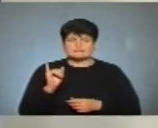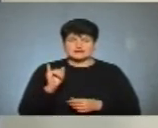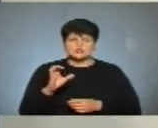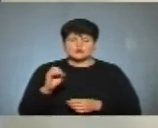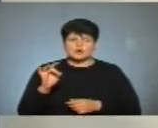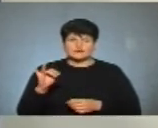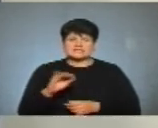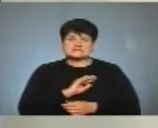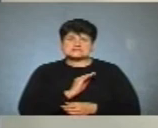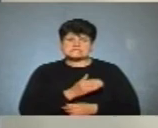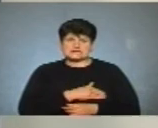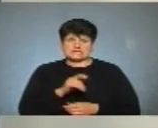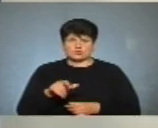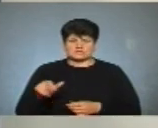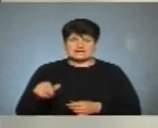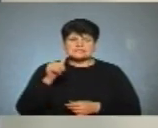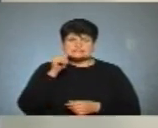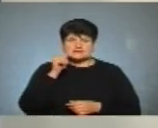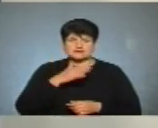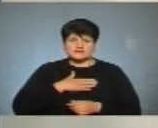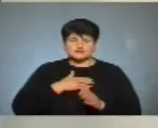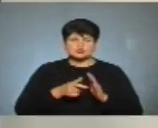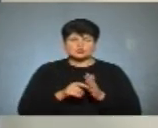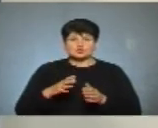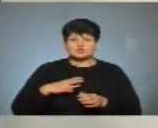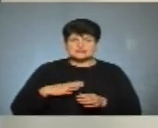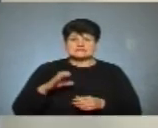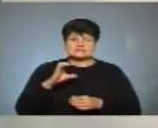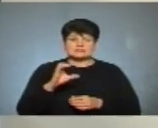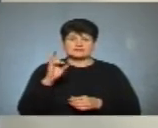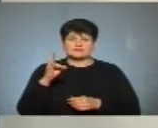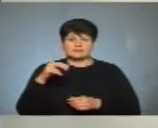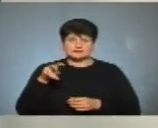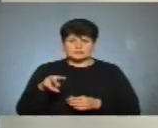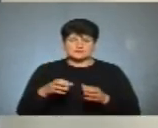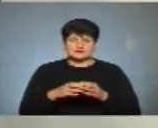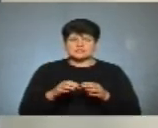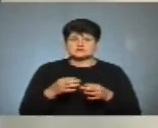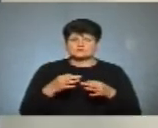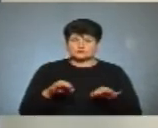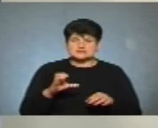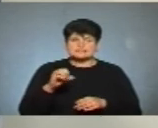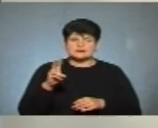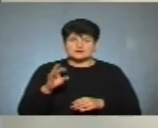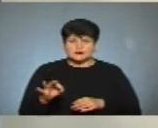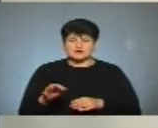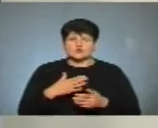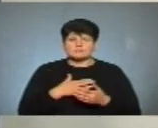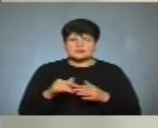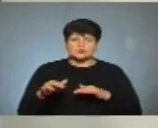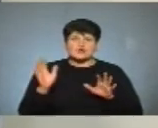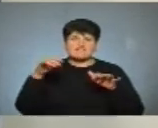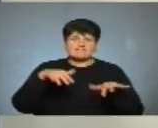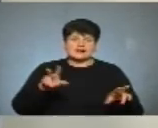Сили людей. Завтра в нашій студії ми очікуємо Сергія Надала від партії Свобода, Олексія Станька від громадянського руку